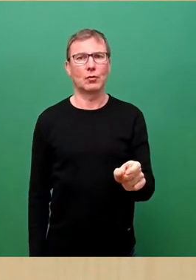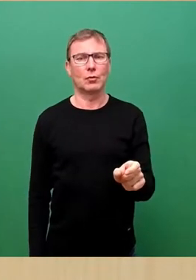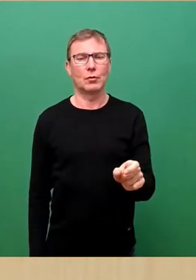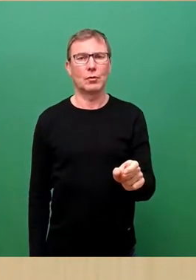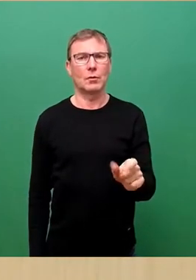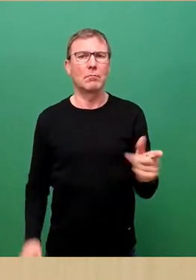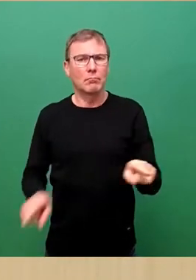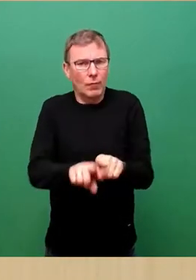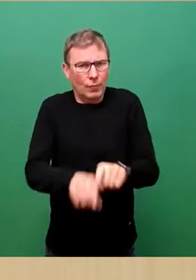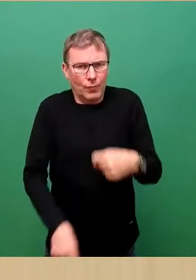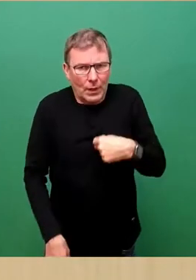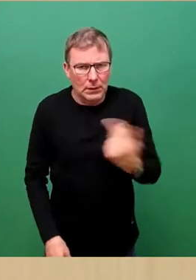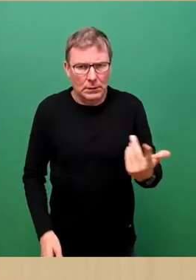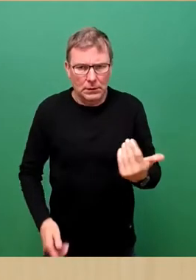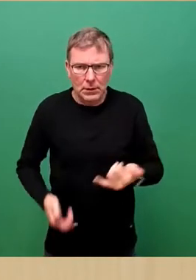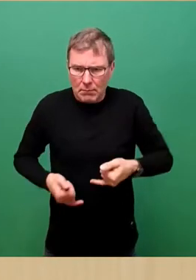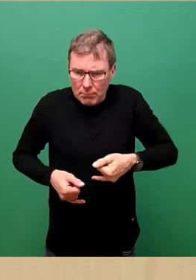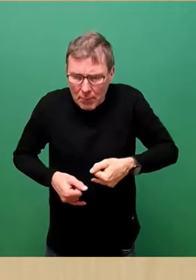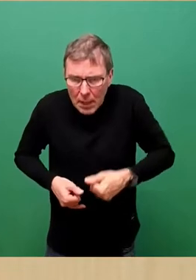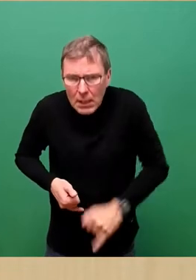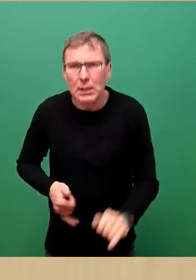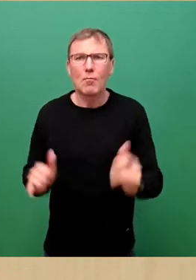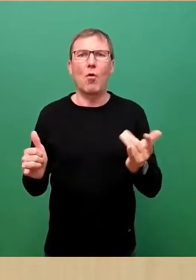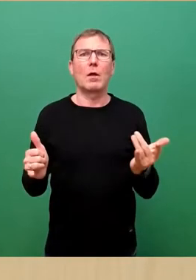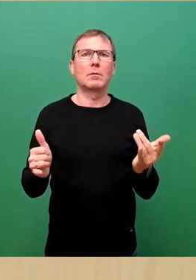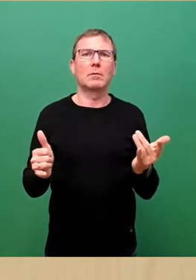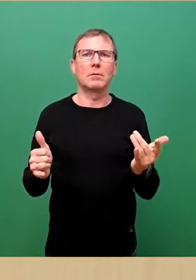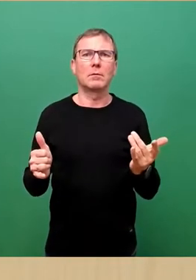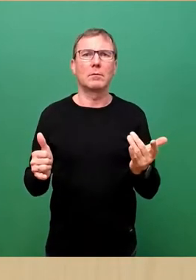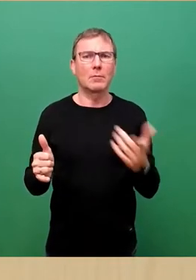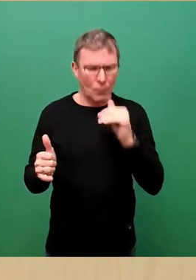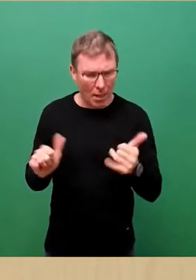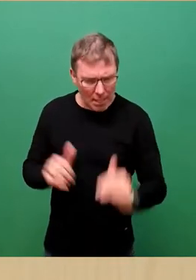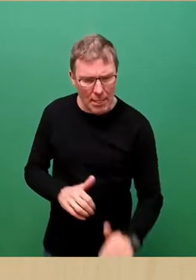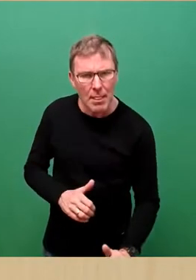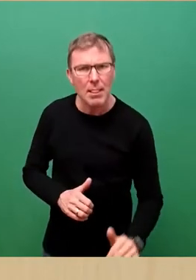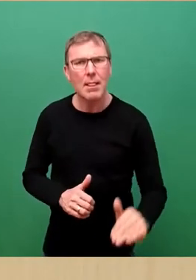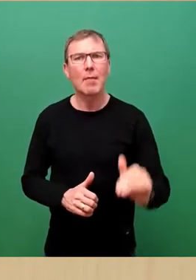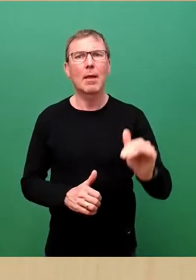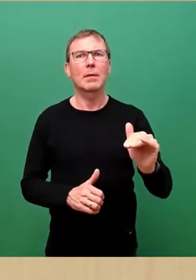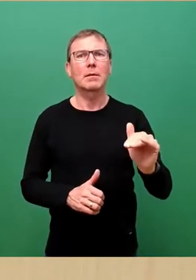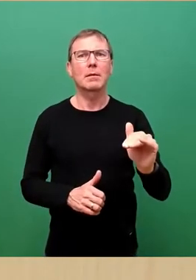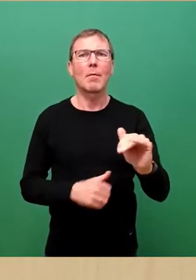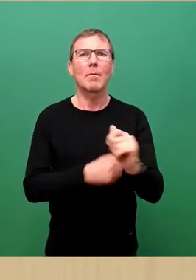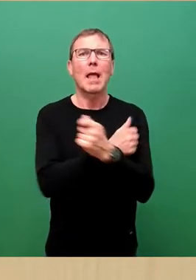ich geboren wurde, um zu leben und zu lieben.